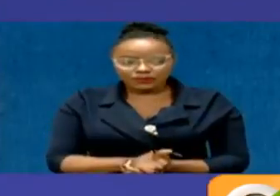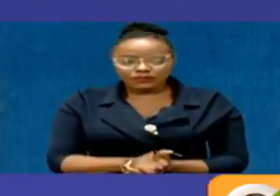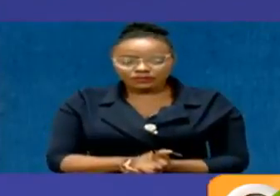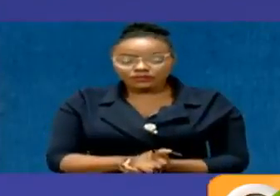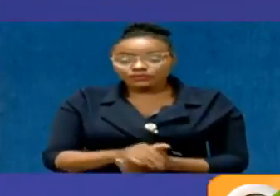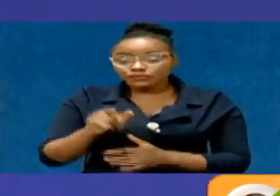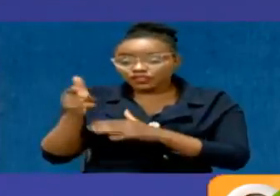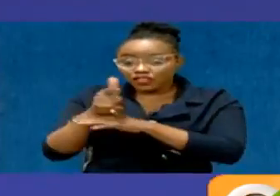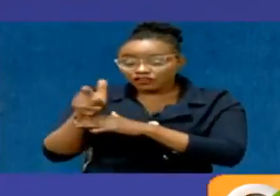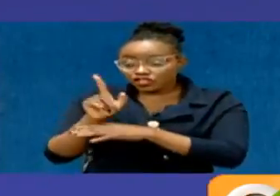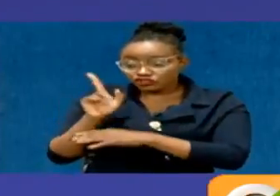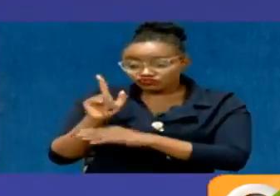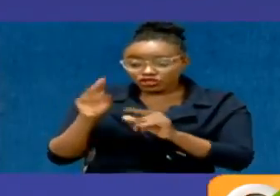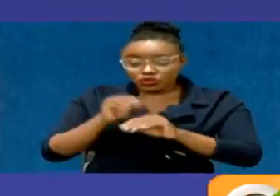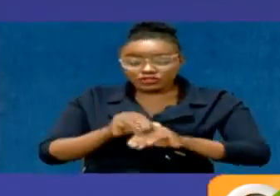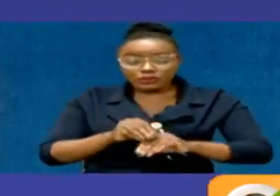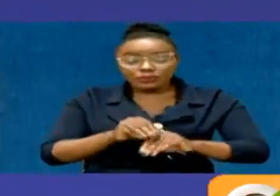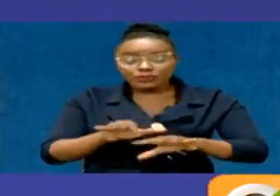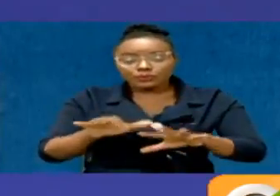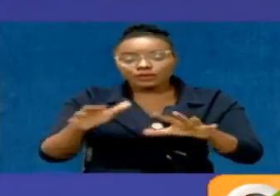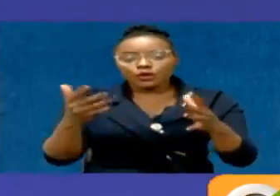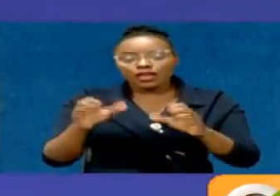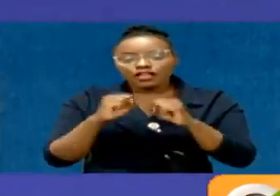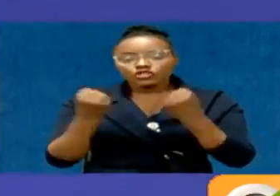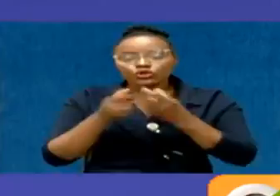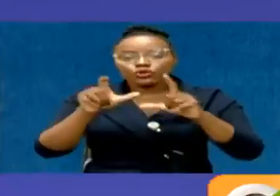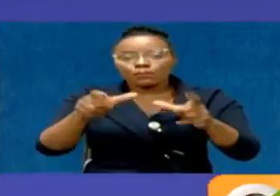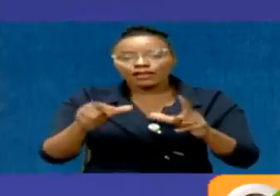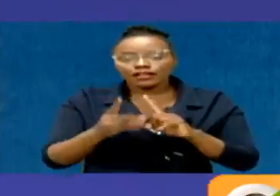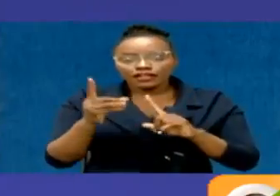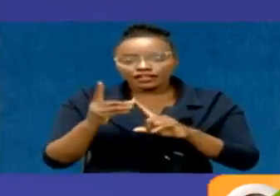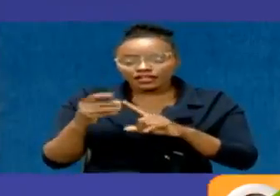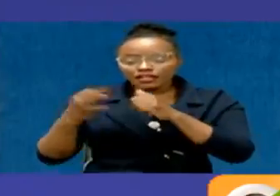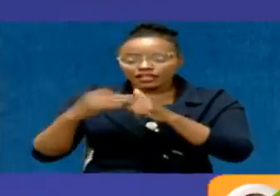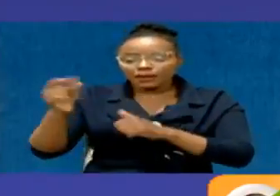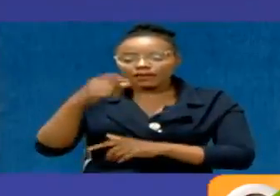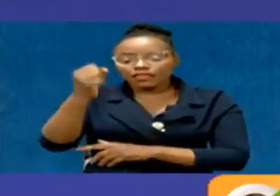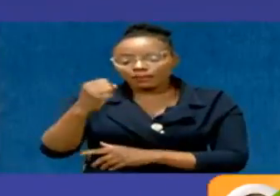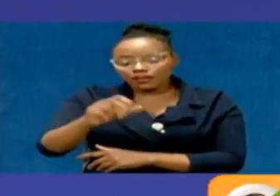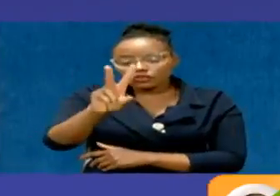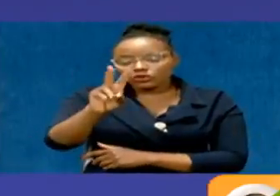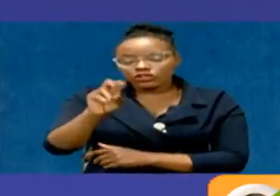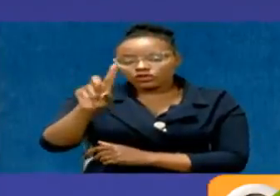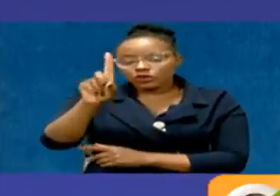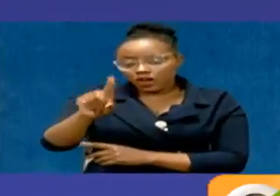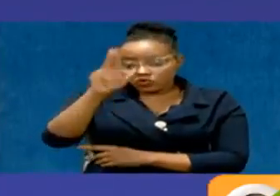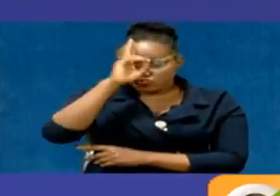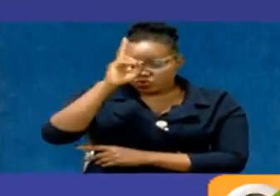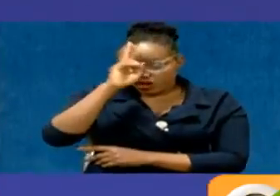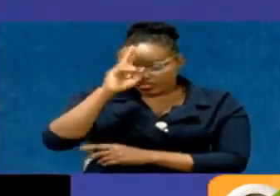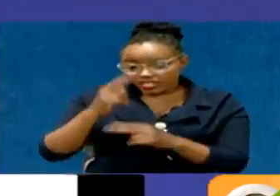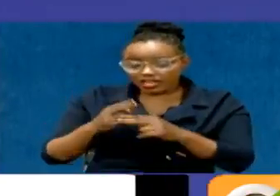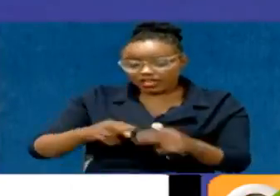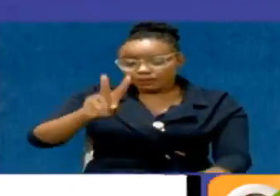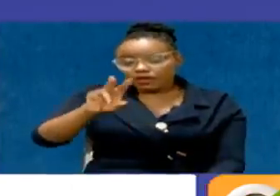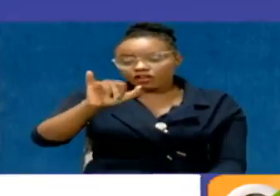Kwenye video hii ilio sambaa kwenye mitandao ya kijamii mnamo tareye nane muwezi mei mwaka huu. Afisa wa polisi Viviana